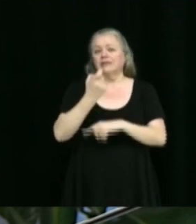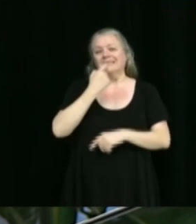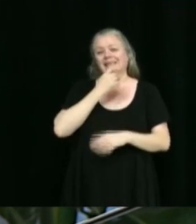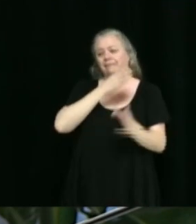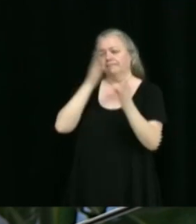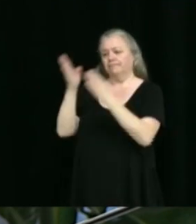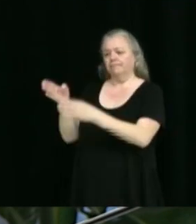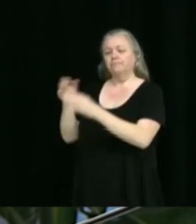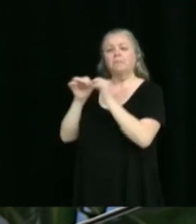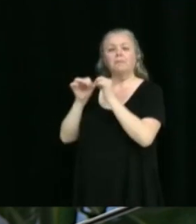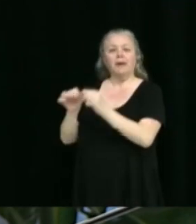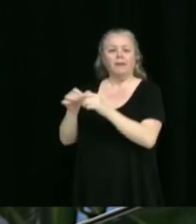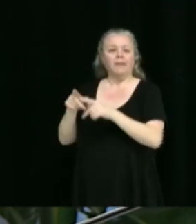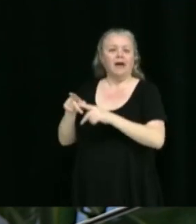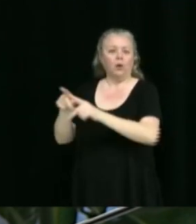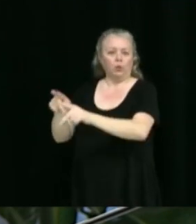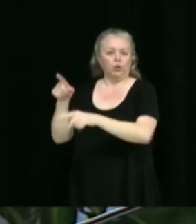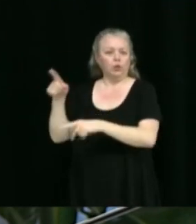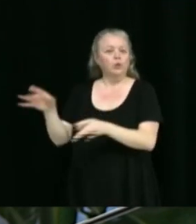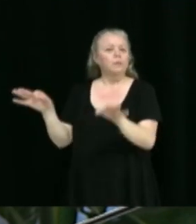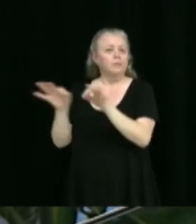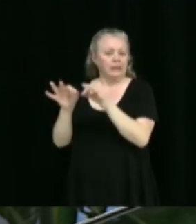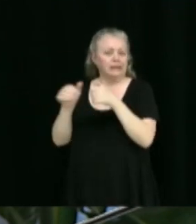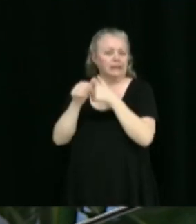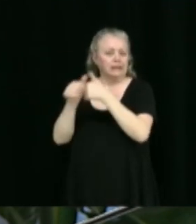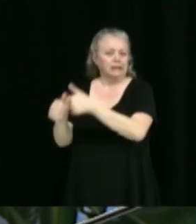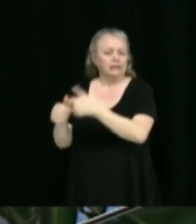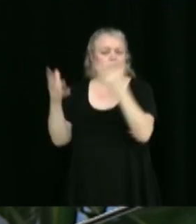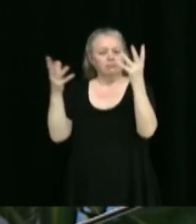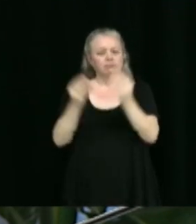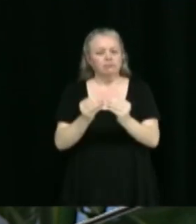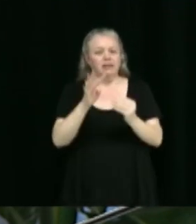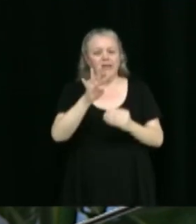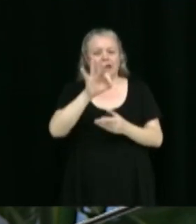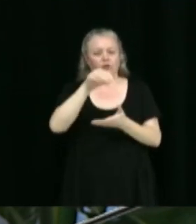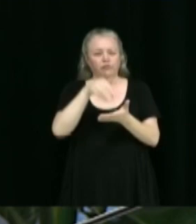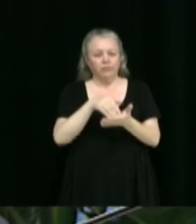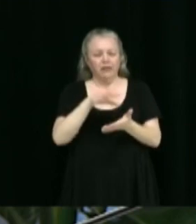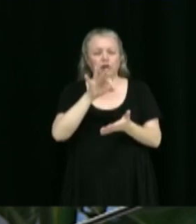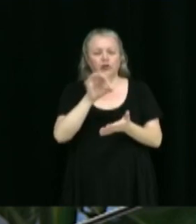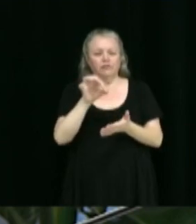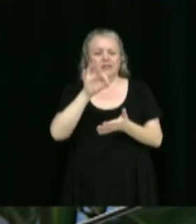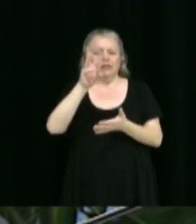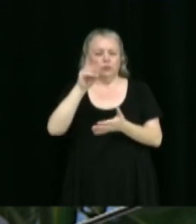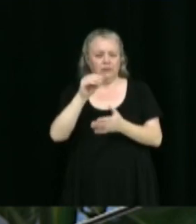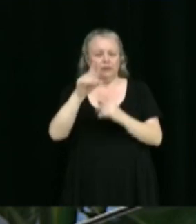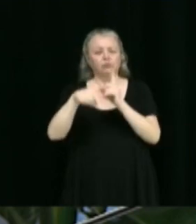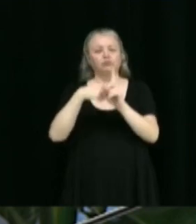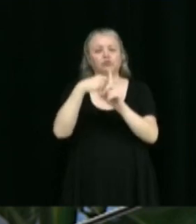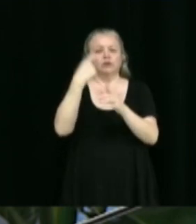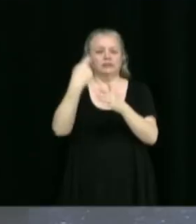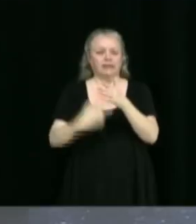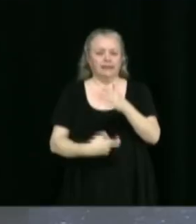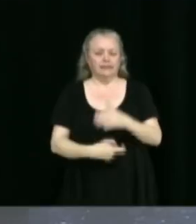Permaroute au prix unitaire soumis pour un total de 49 960 tax non incluses.